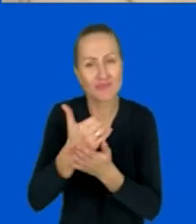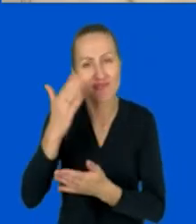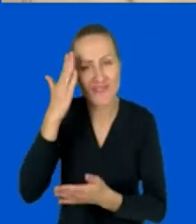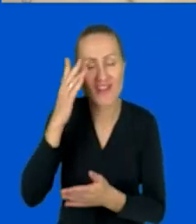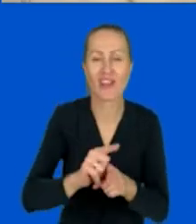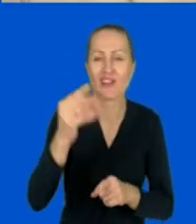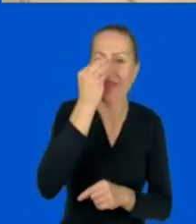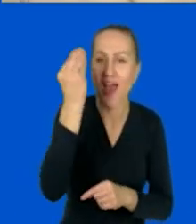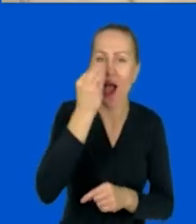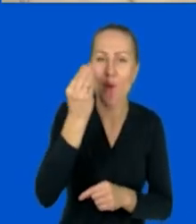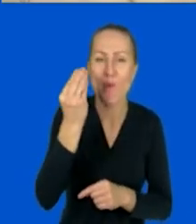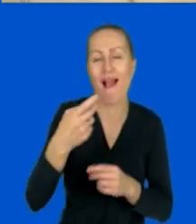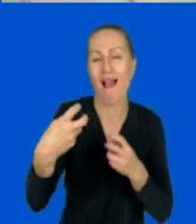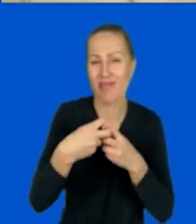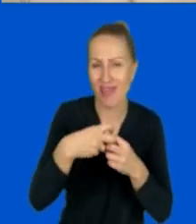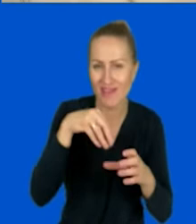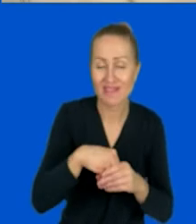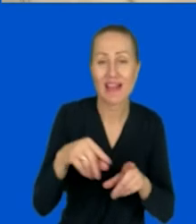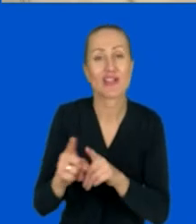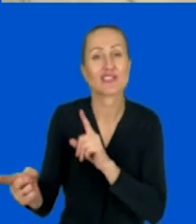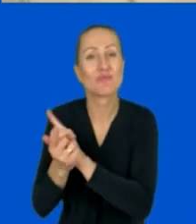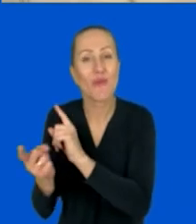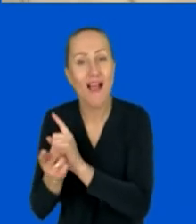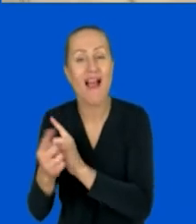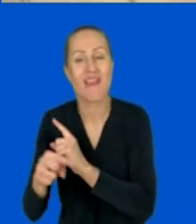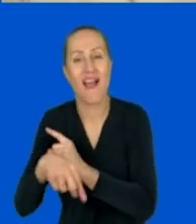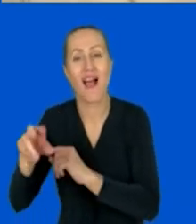zdalna, oczywiście. Zebrania z rodzicami, skąd ja to znam.